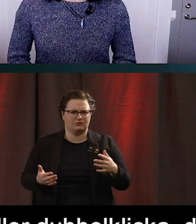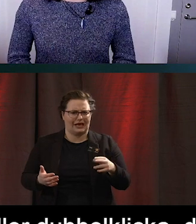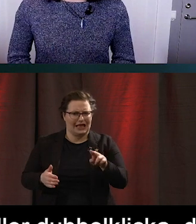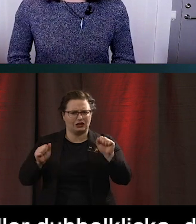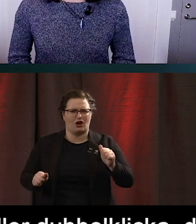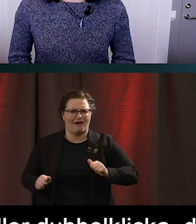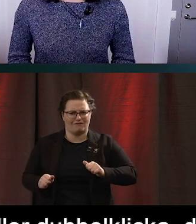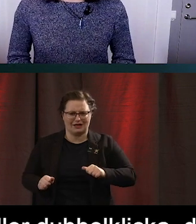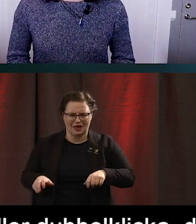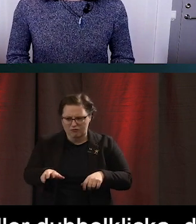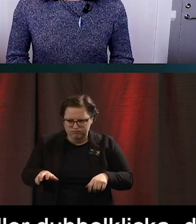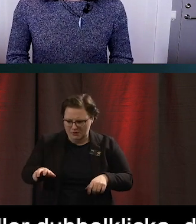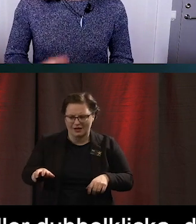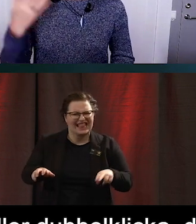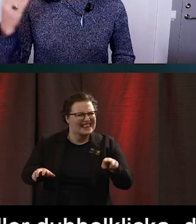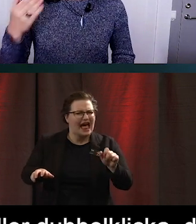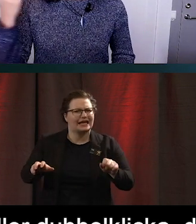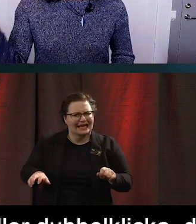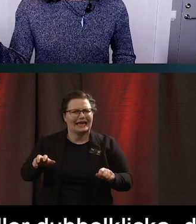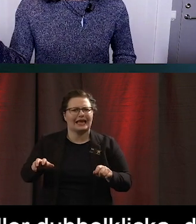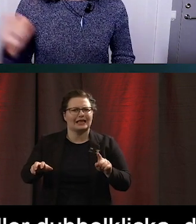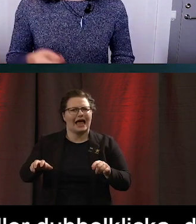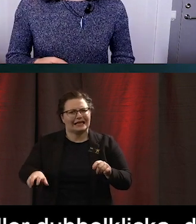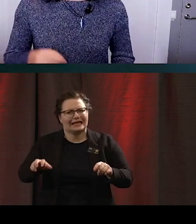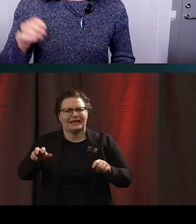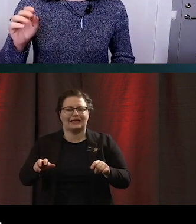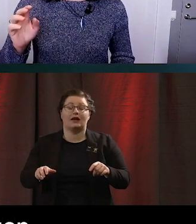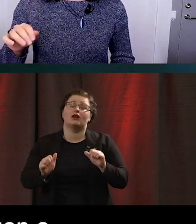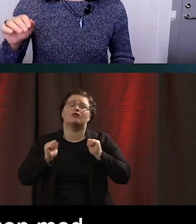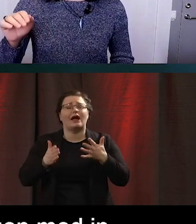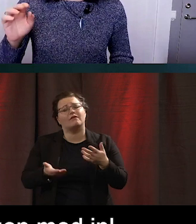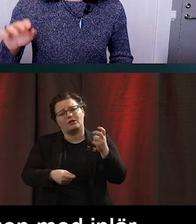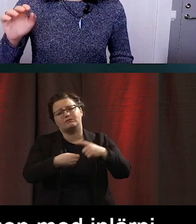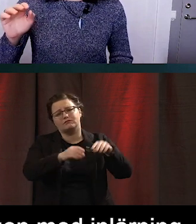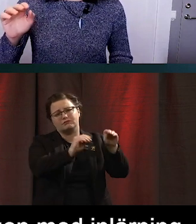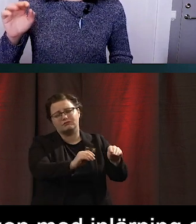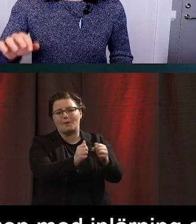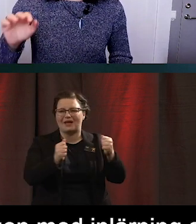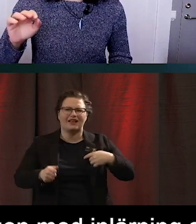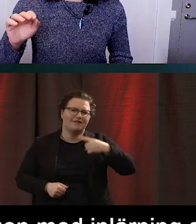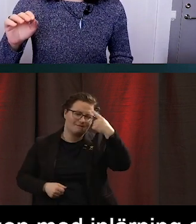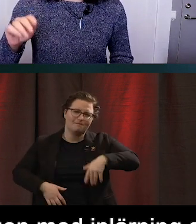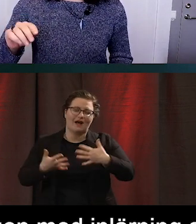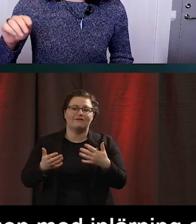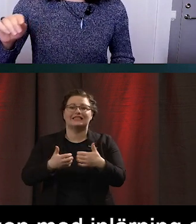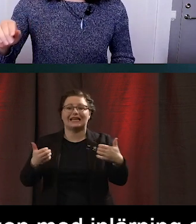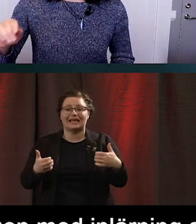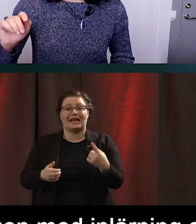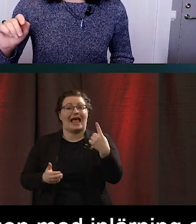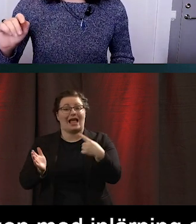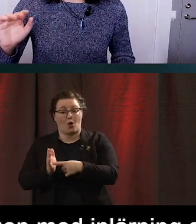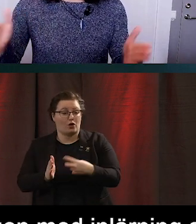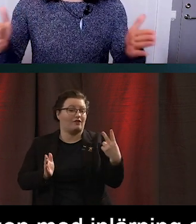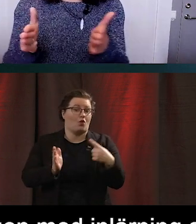digitala system. Och det har visserligen att göra med inlärning också. Men att förstå skillnaden mellan att trycka en gång